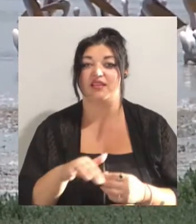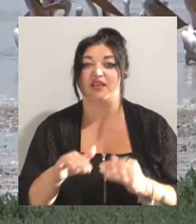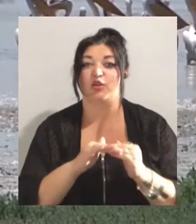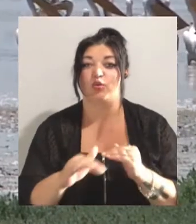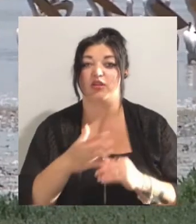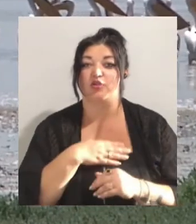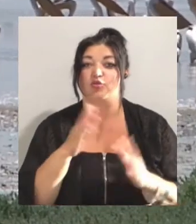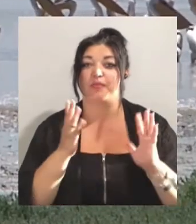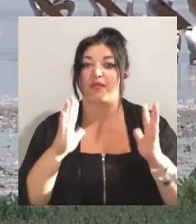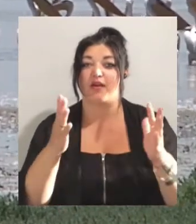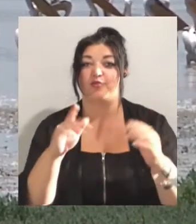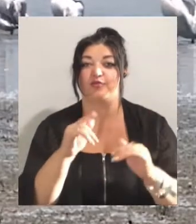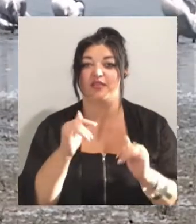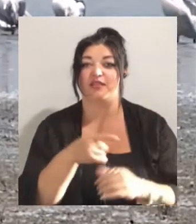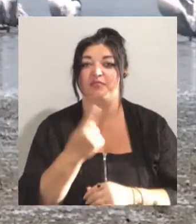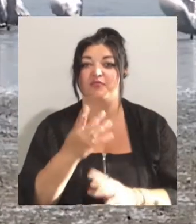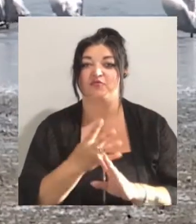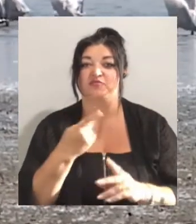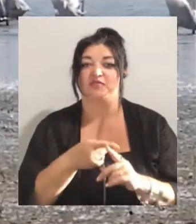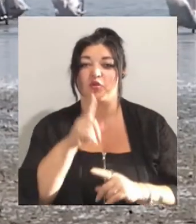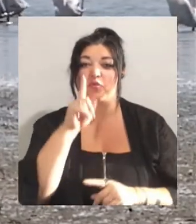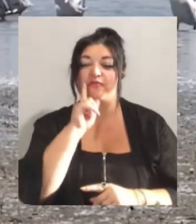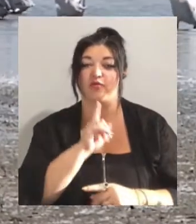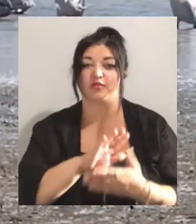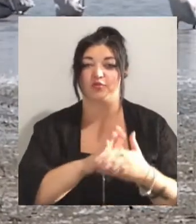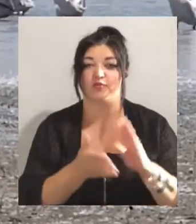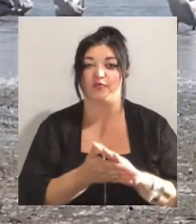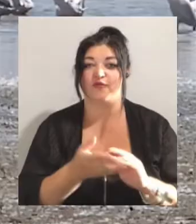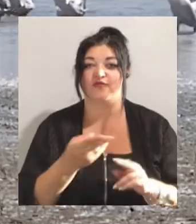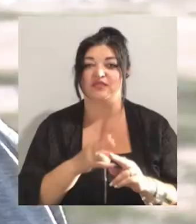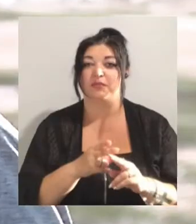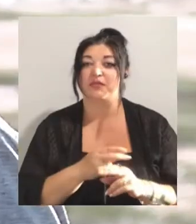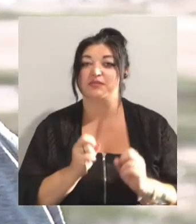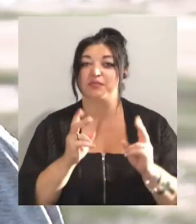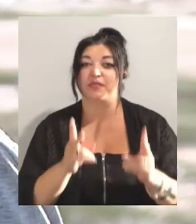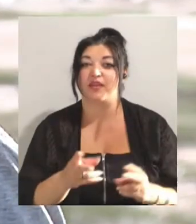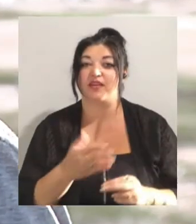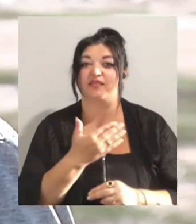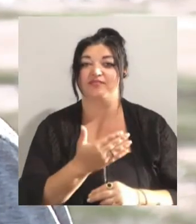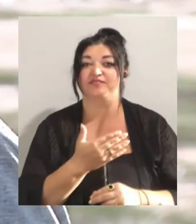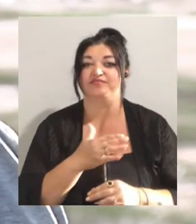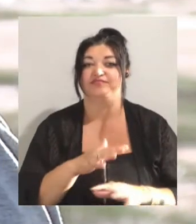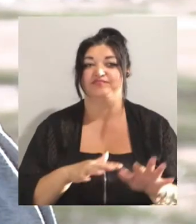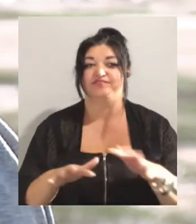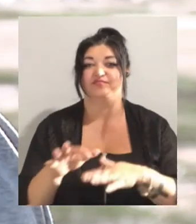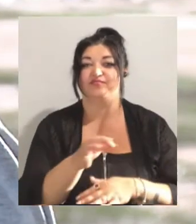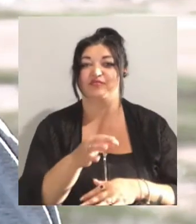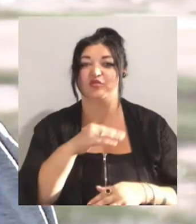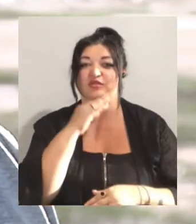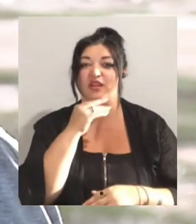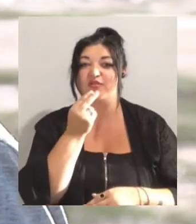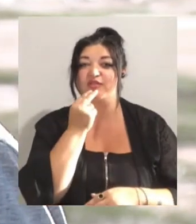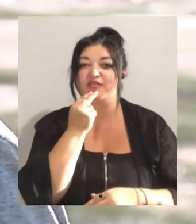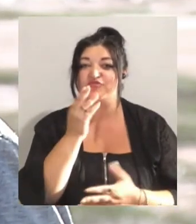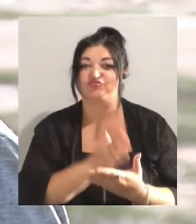них в першу чергу це комфортні умови, це безпека, їх тут не полохають, не чути пострілів, достатньо їжі. Тобто всі